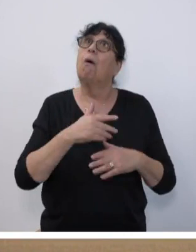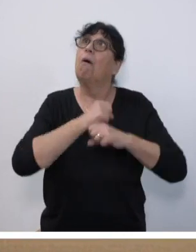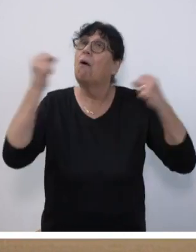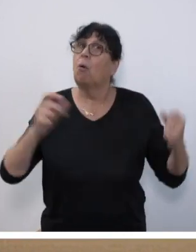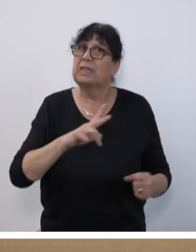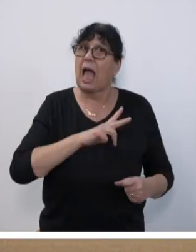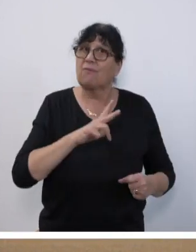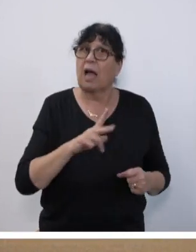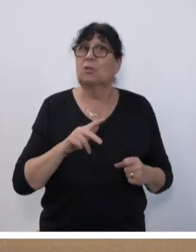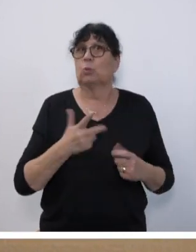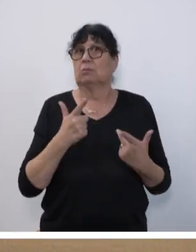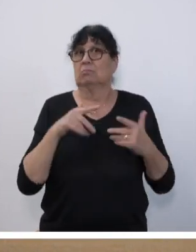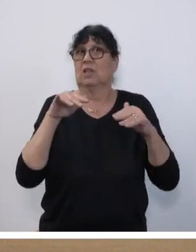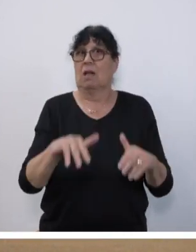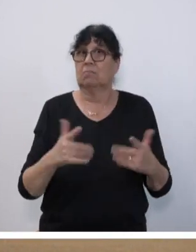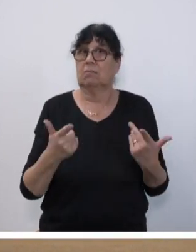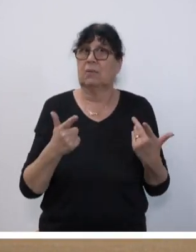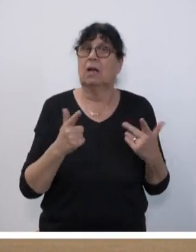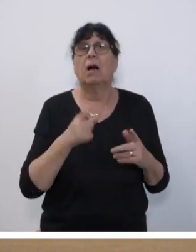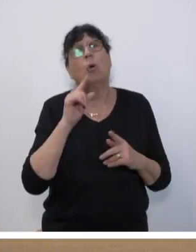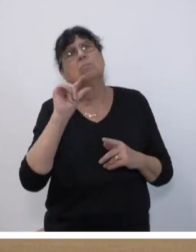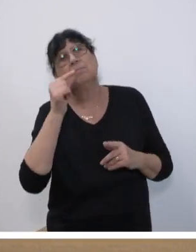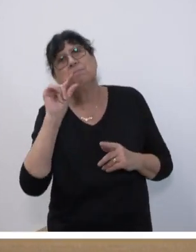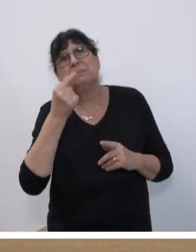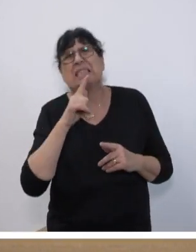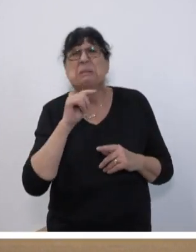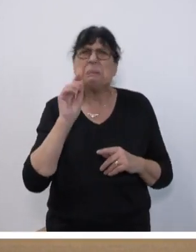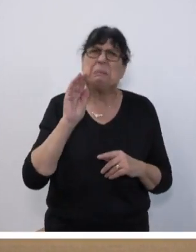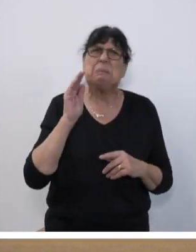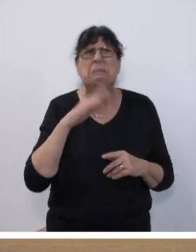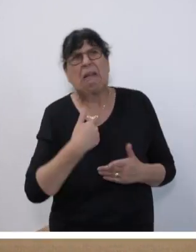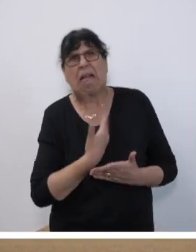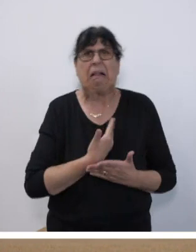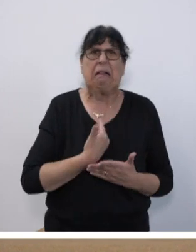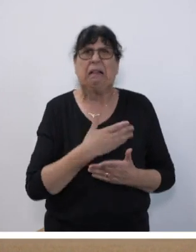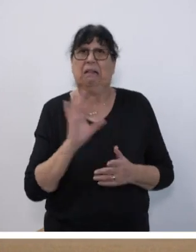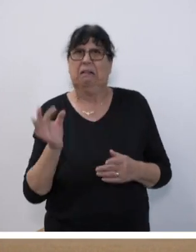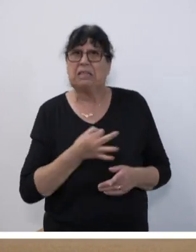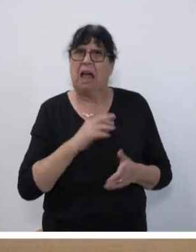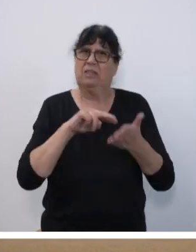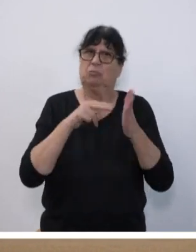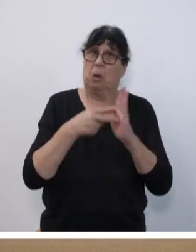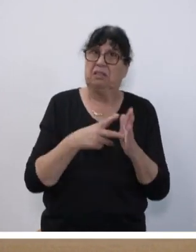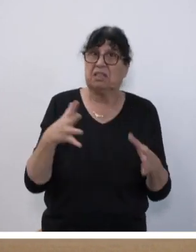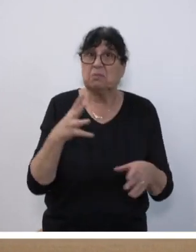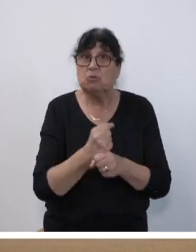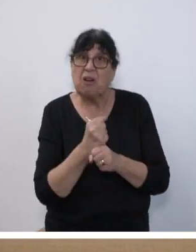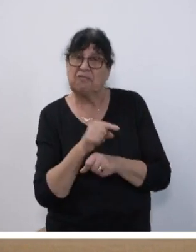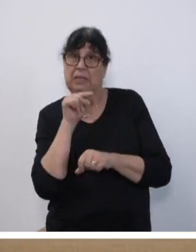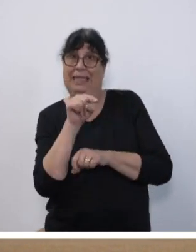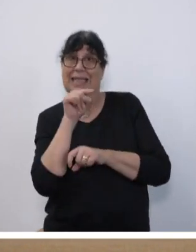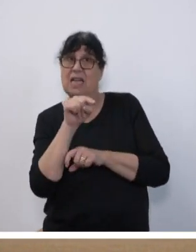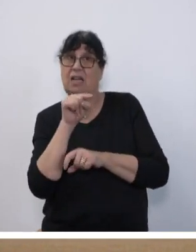und vielleicht auch ein bisschen Misstrauen. Wird dann die saarländische Politik in der Lage sein, darauf auch